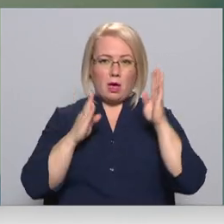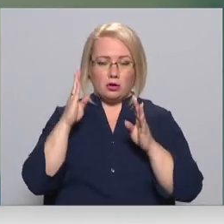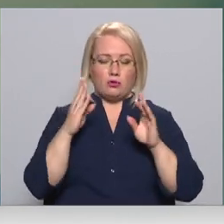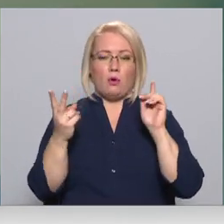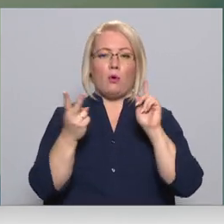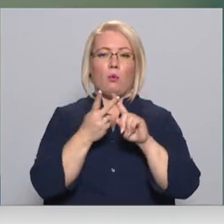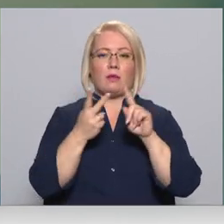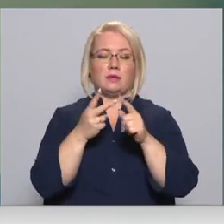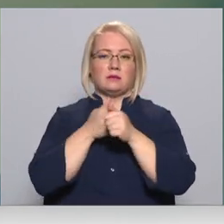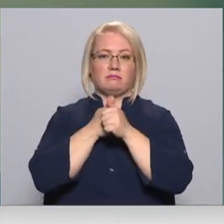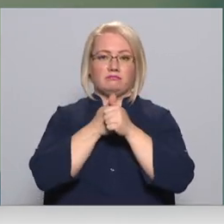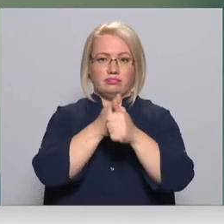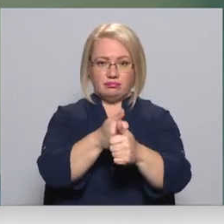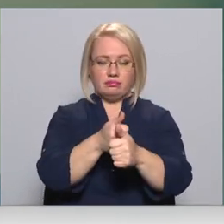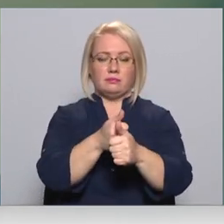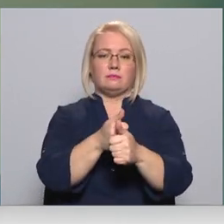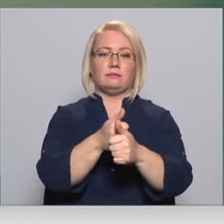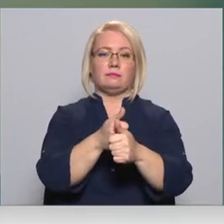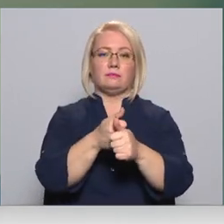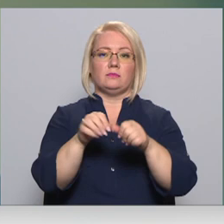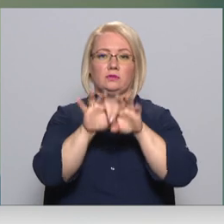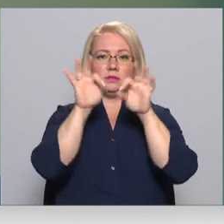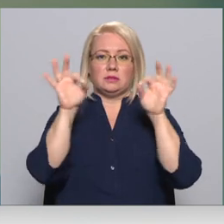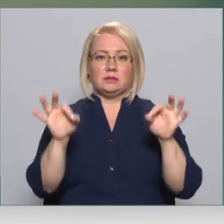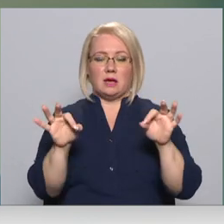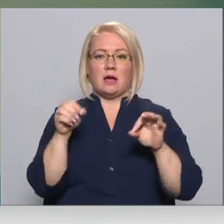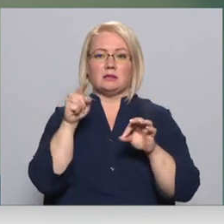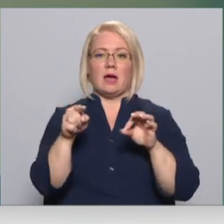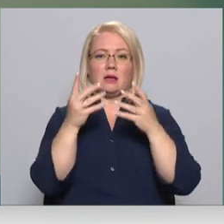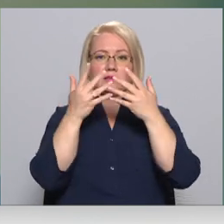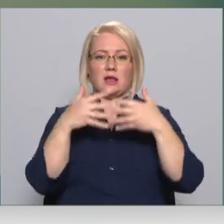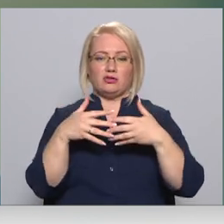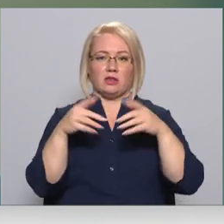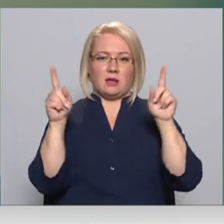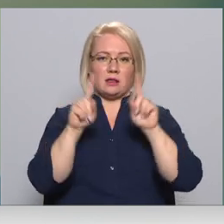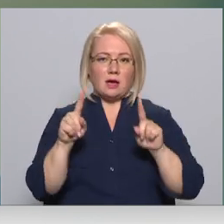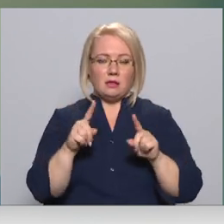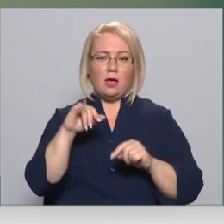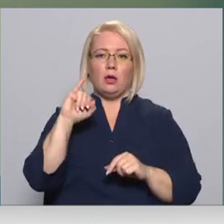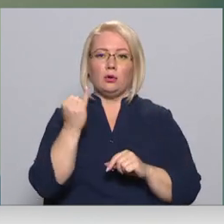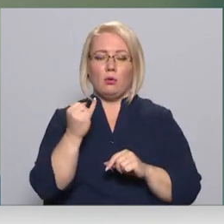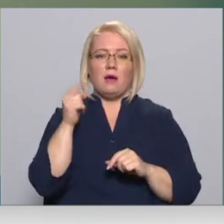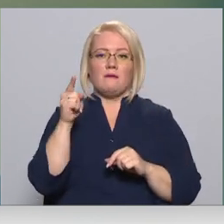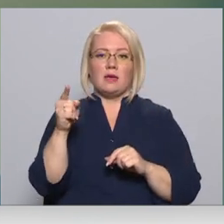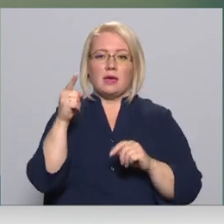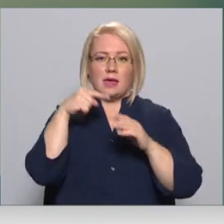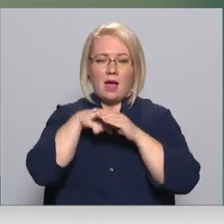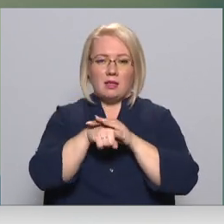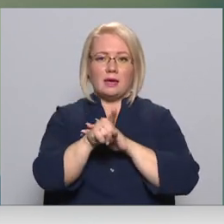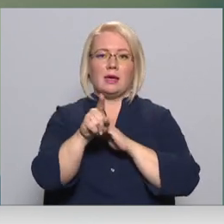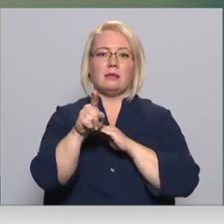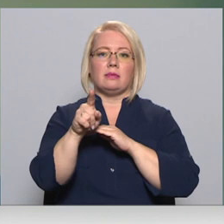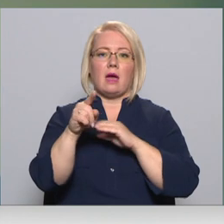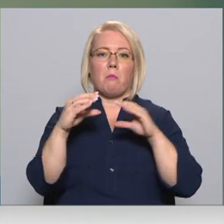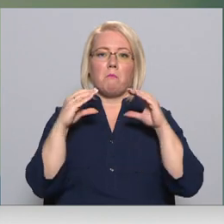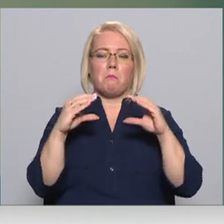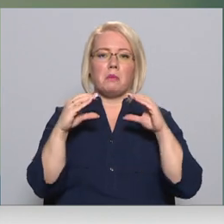otrs viņam sekoja un tad sākās tā sarežģītākā lieta, jo viņi ielīdā tādā diezgan